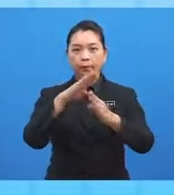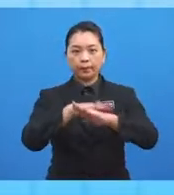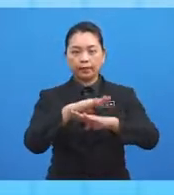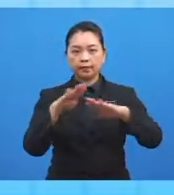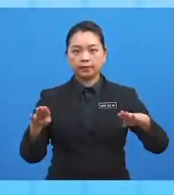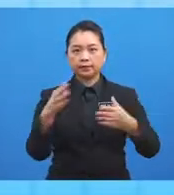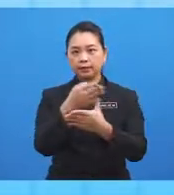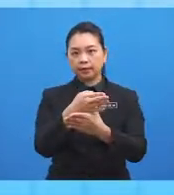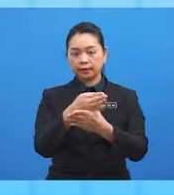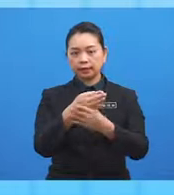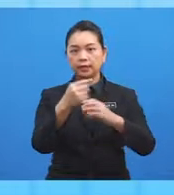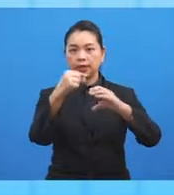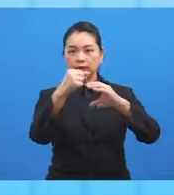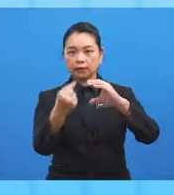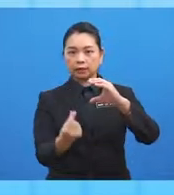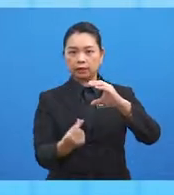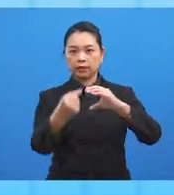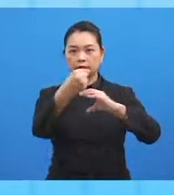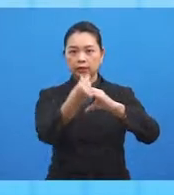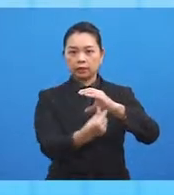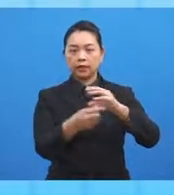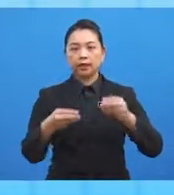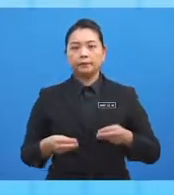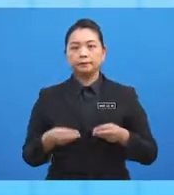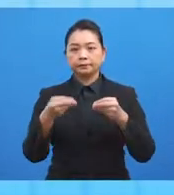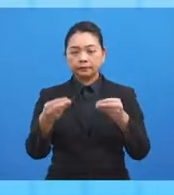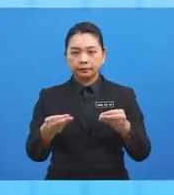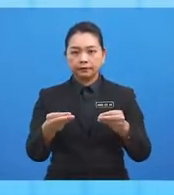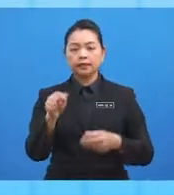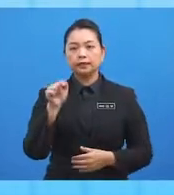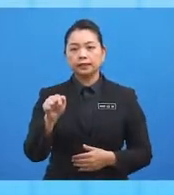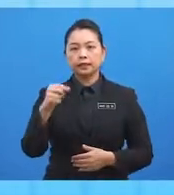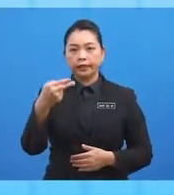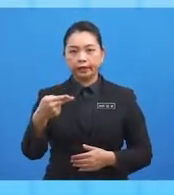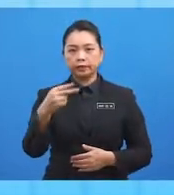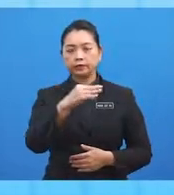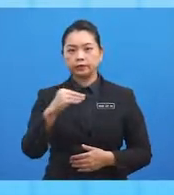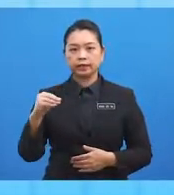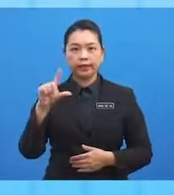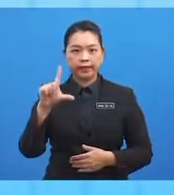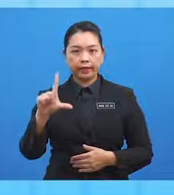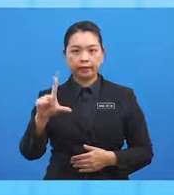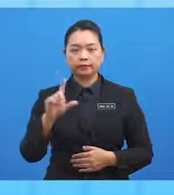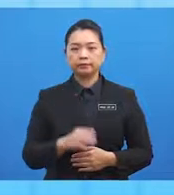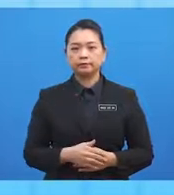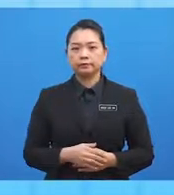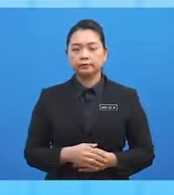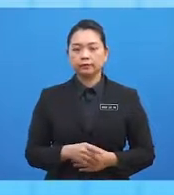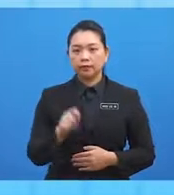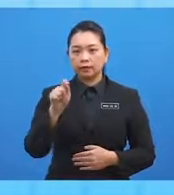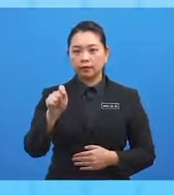antara longitude bagi soalan A, titik H dan titik L, soalan B,